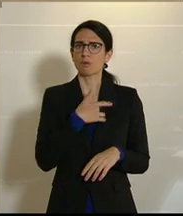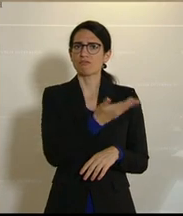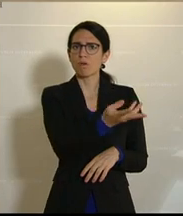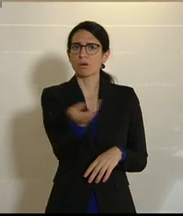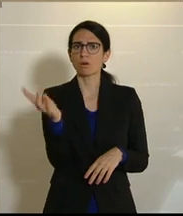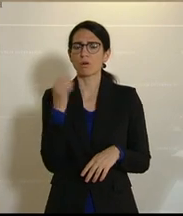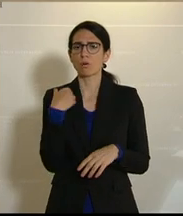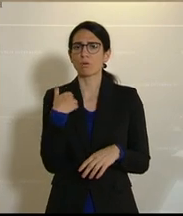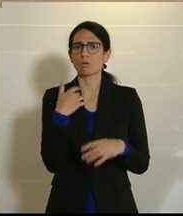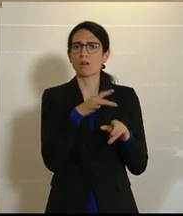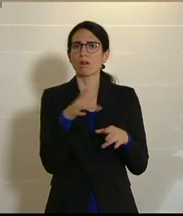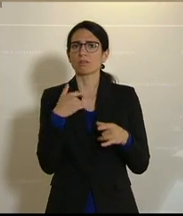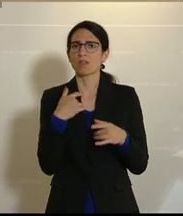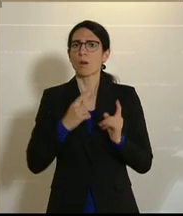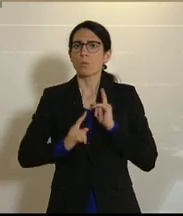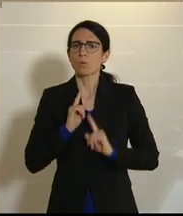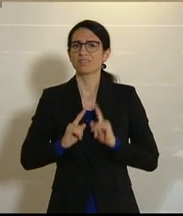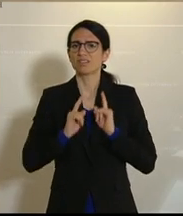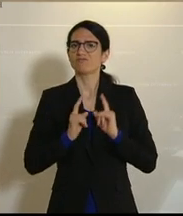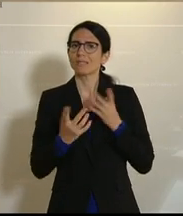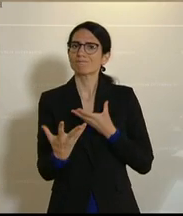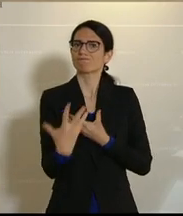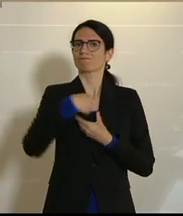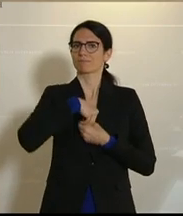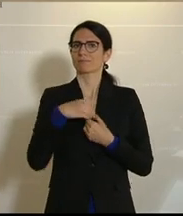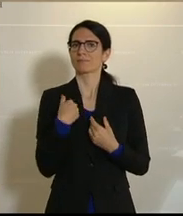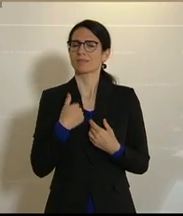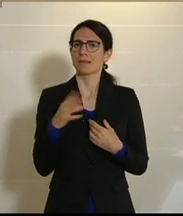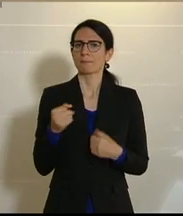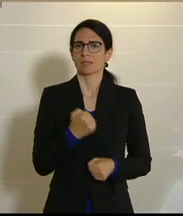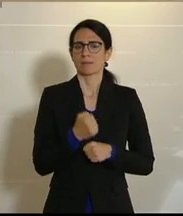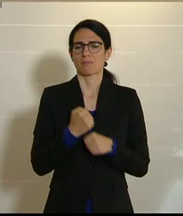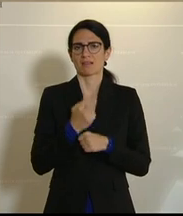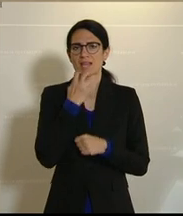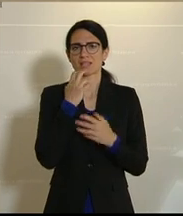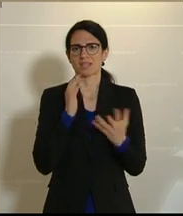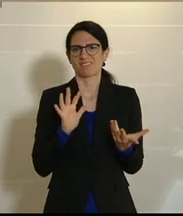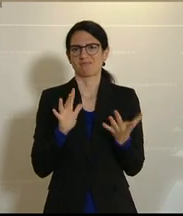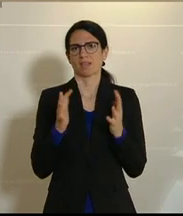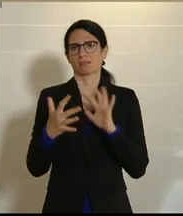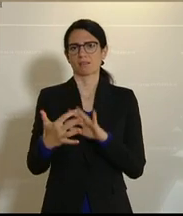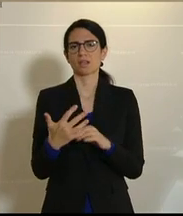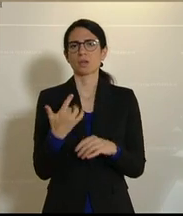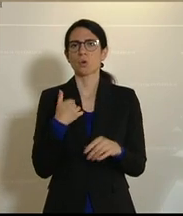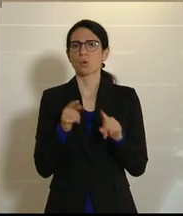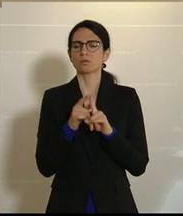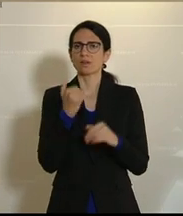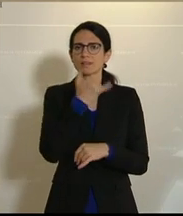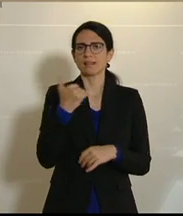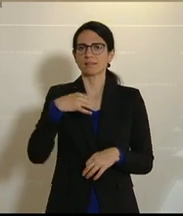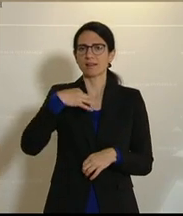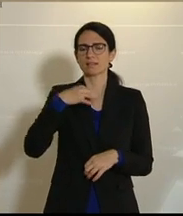mitnehmen in dieser Energiewende. Wer kann sie davon am besten motivieren und das Vorbild hier vorangehen.